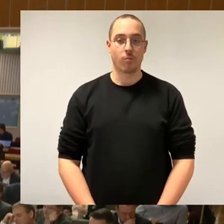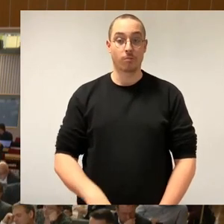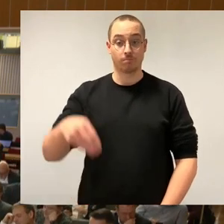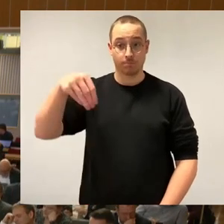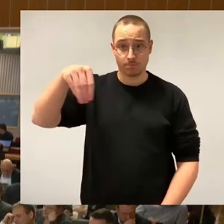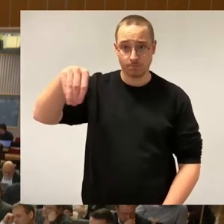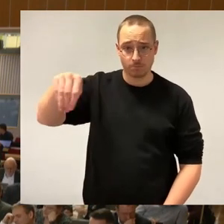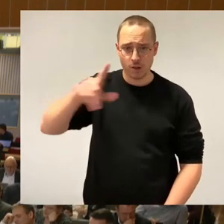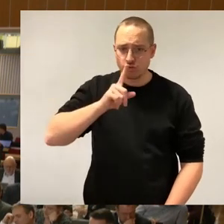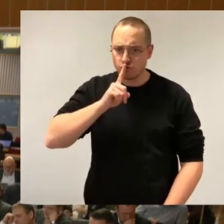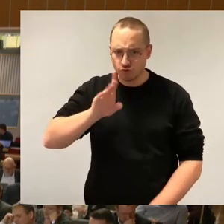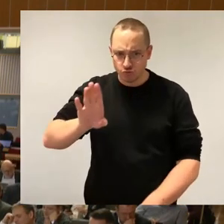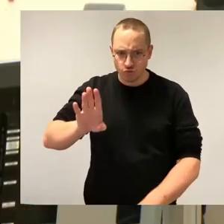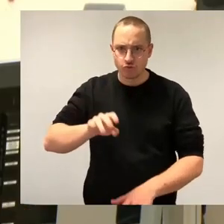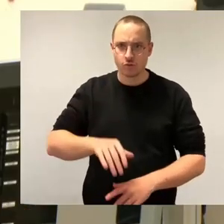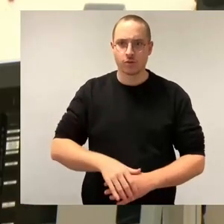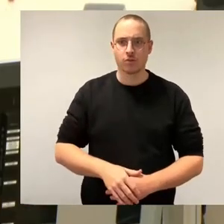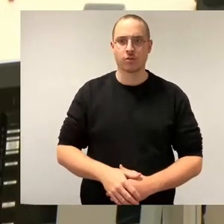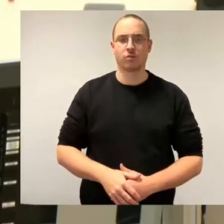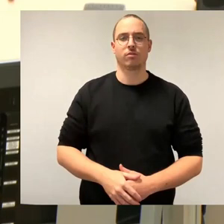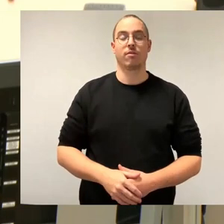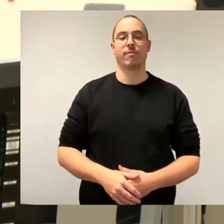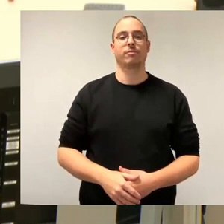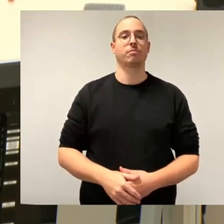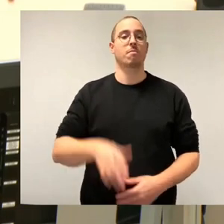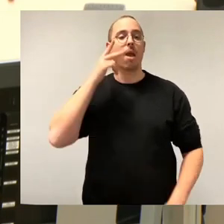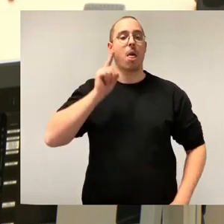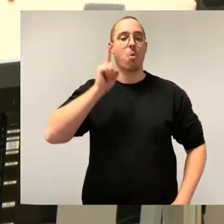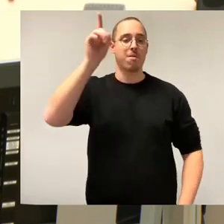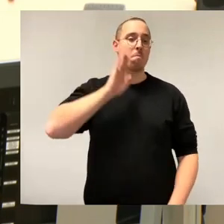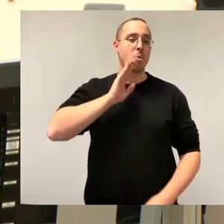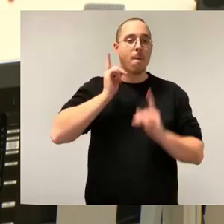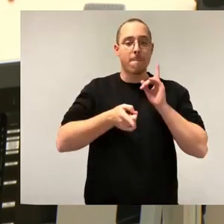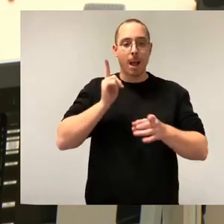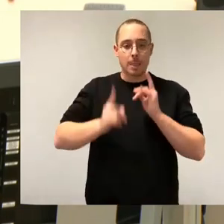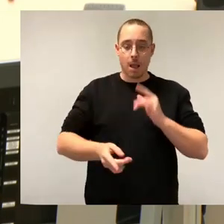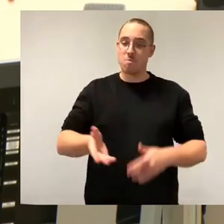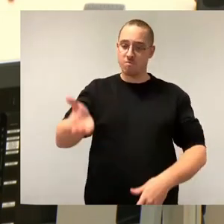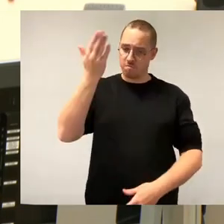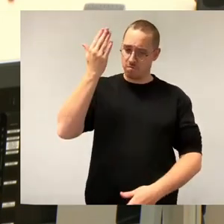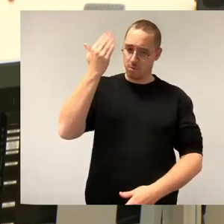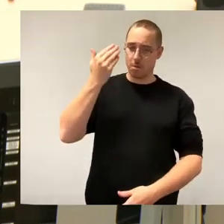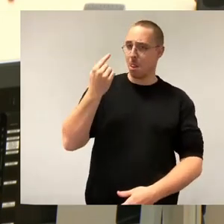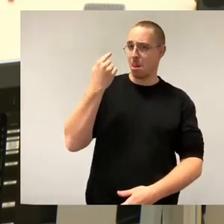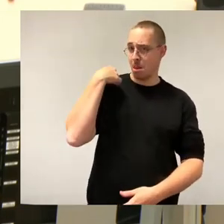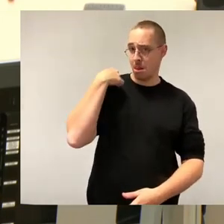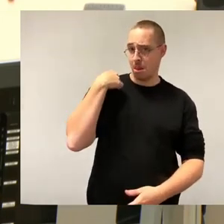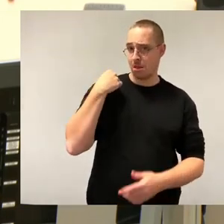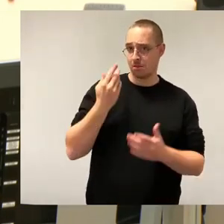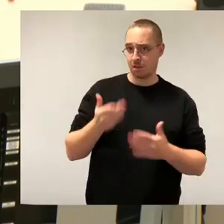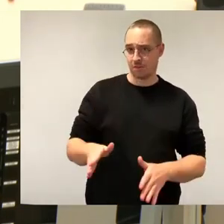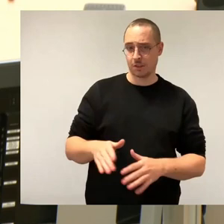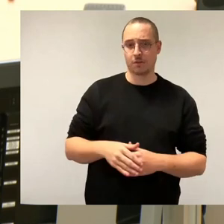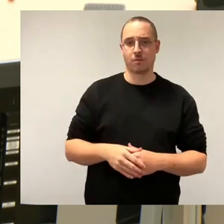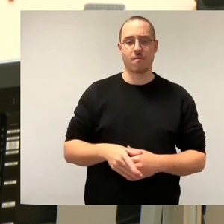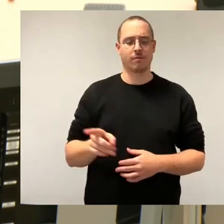Herr Oberbürgermeister, Sie hatten vor nicht allzu langer Zeit meinem Stadtratskollegen Herrn